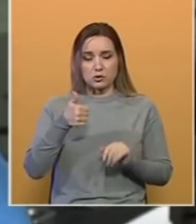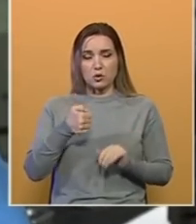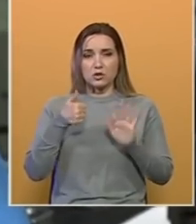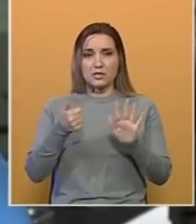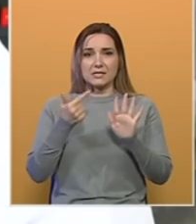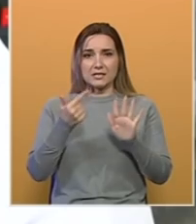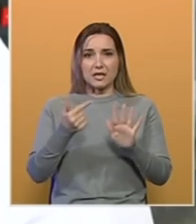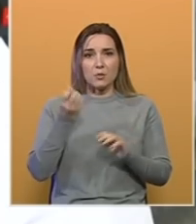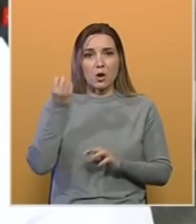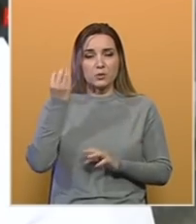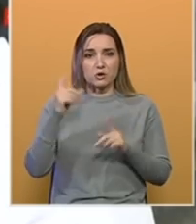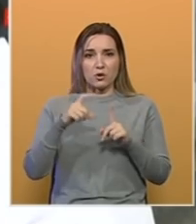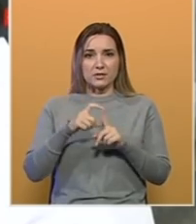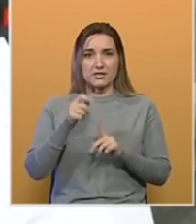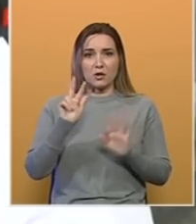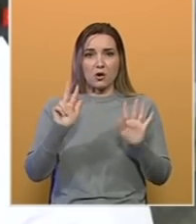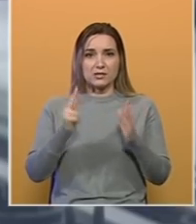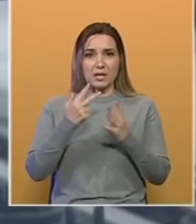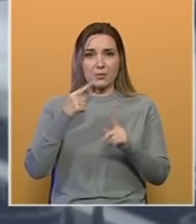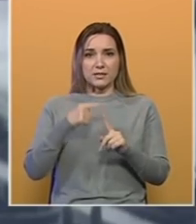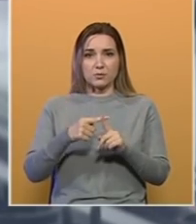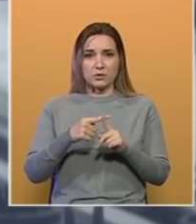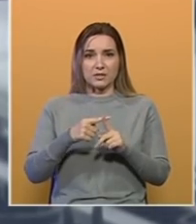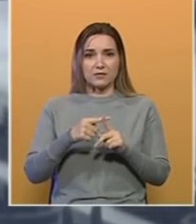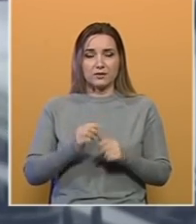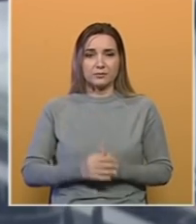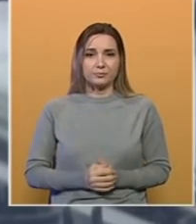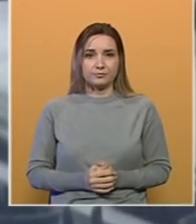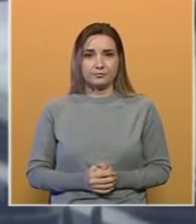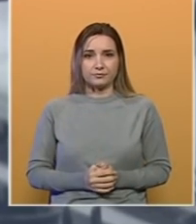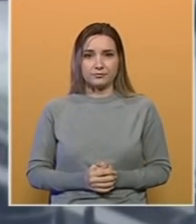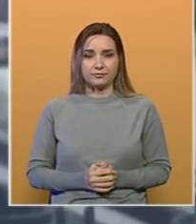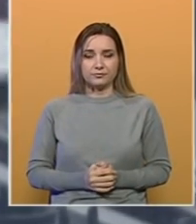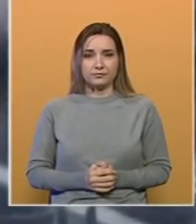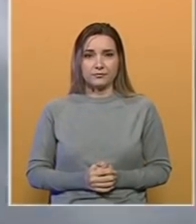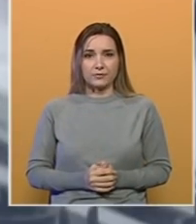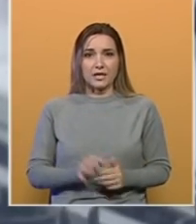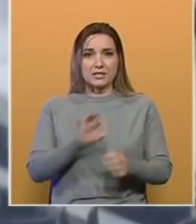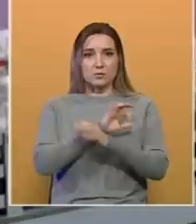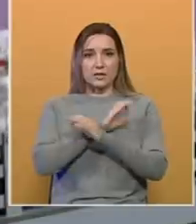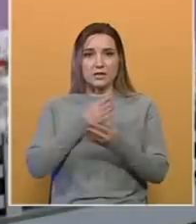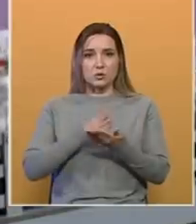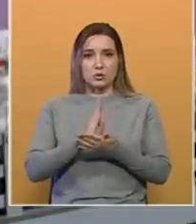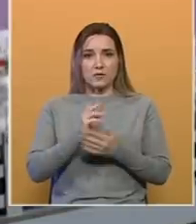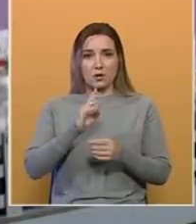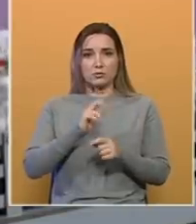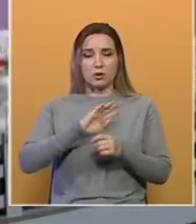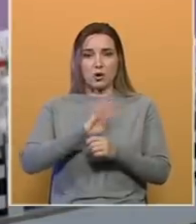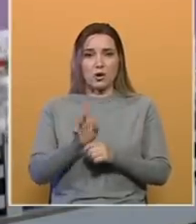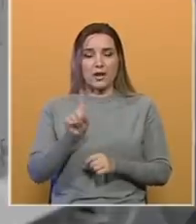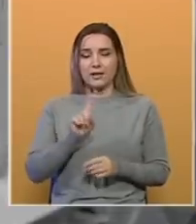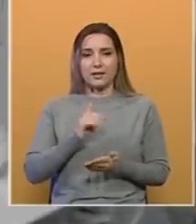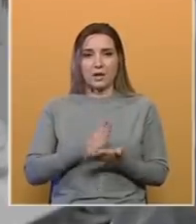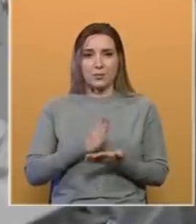167, a u Brčko distriktu BiH 18 pozitivnih testova na COVID-19. Smrtnih slučajeva od posljedica